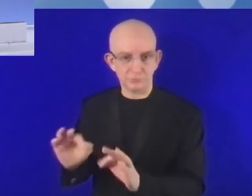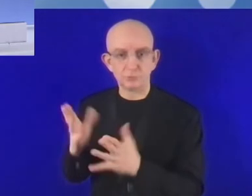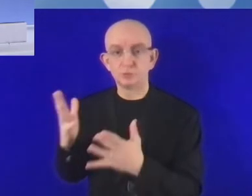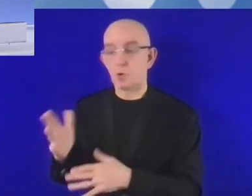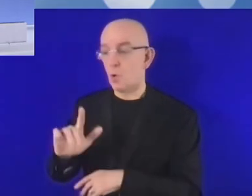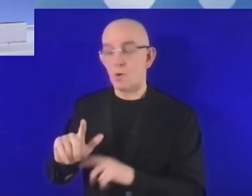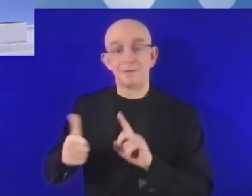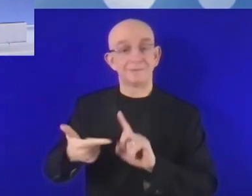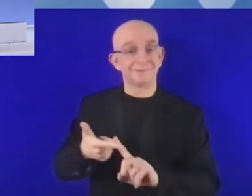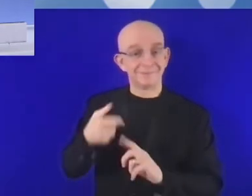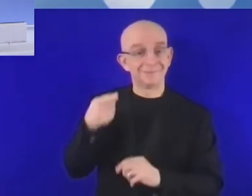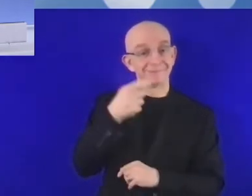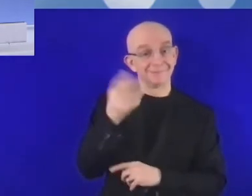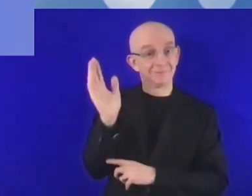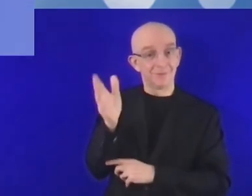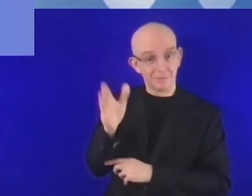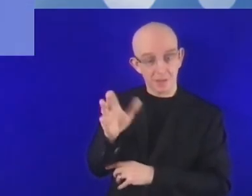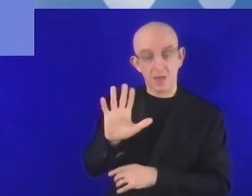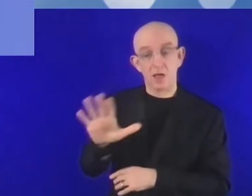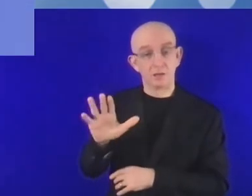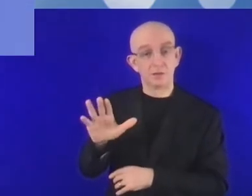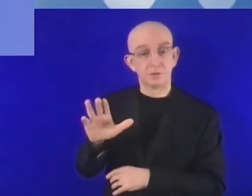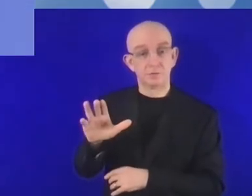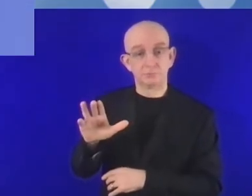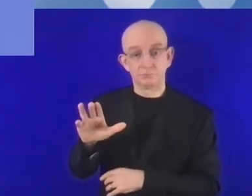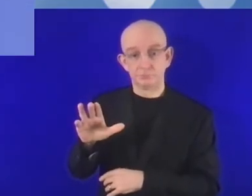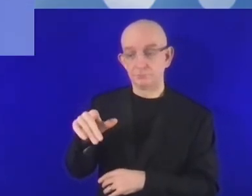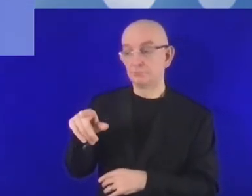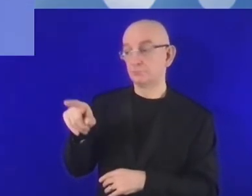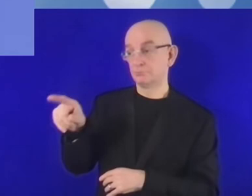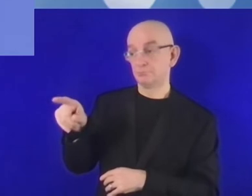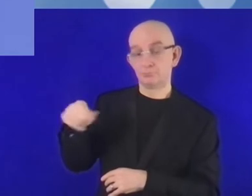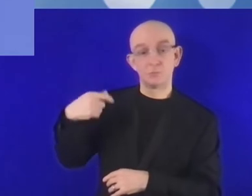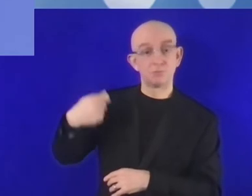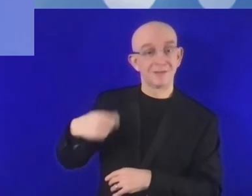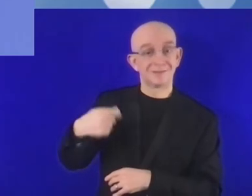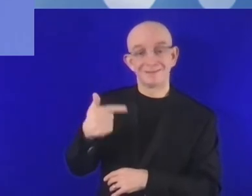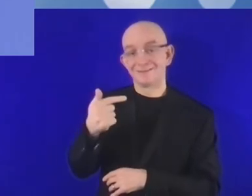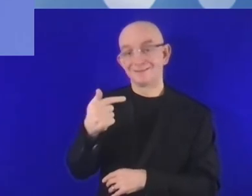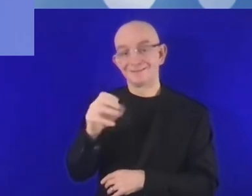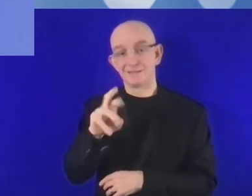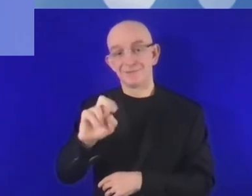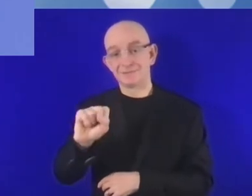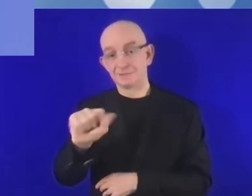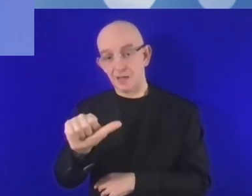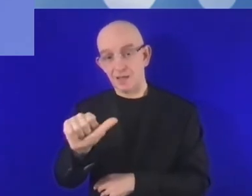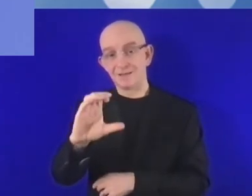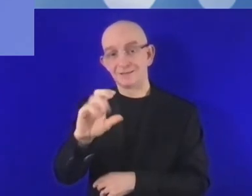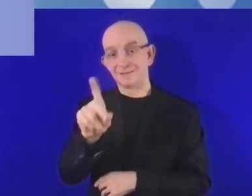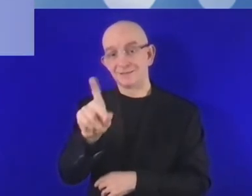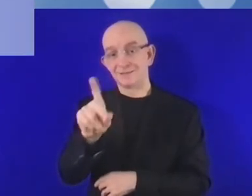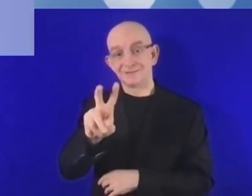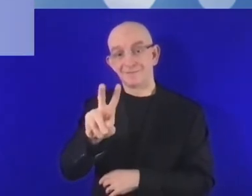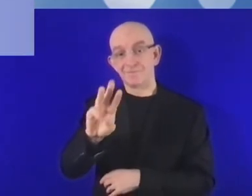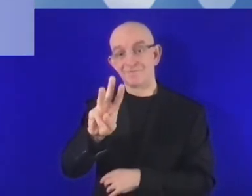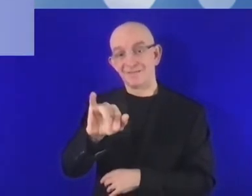wiceprezes Teresy Czerwińskiej. Naprawdę z zainteresowaniem